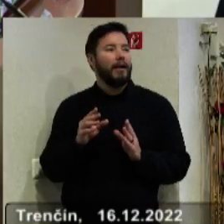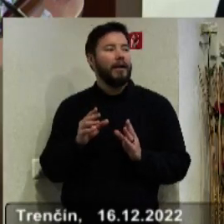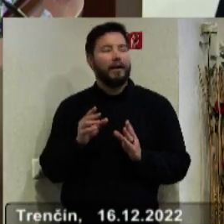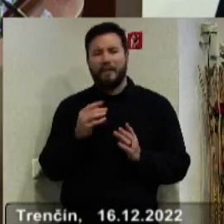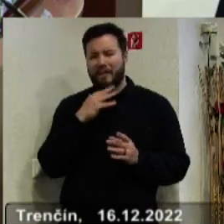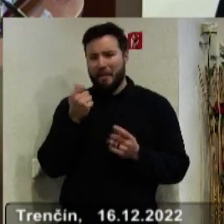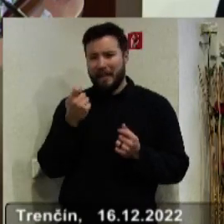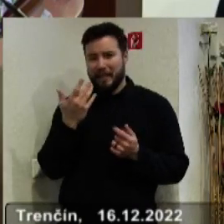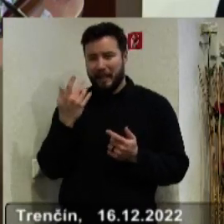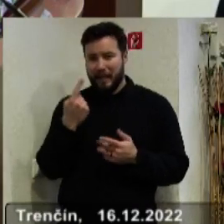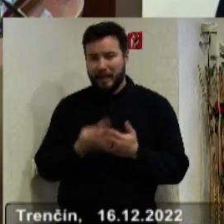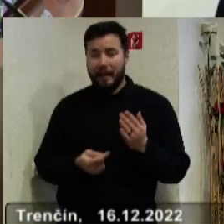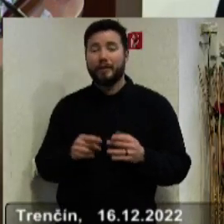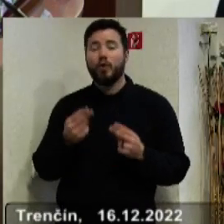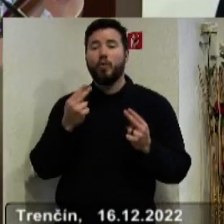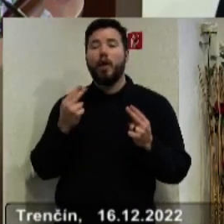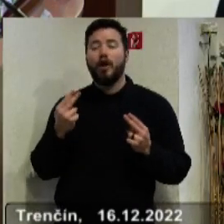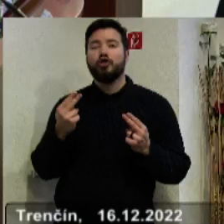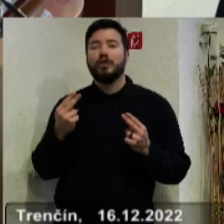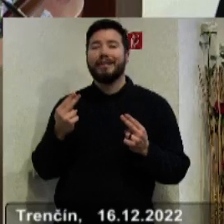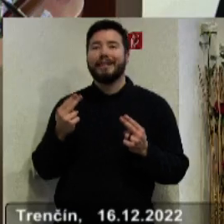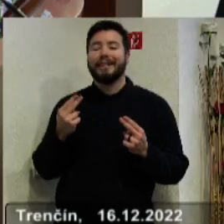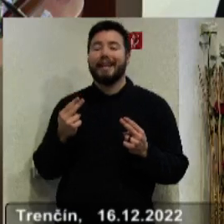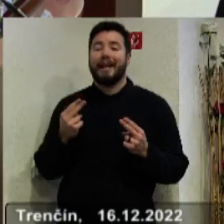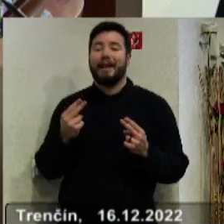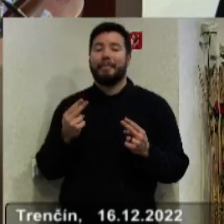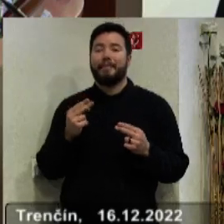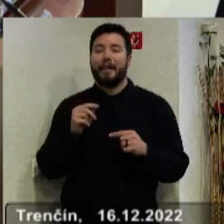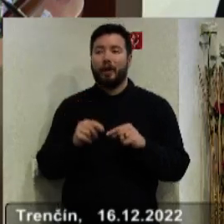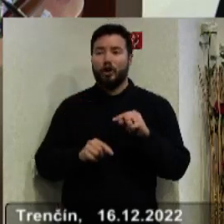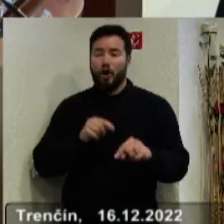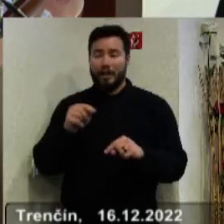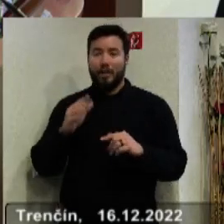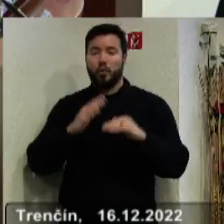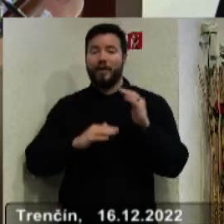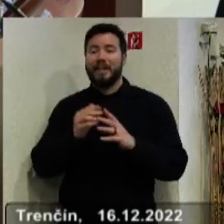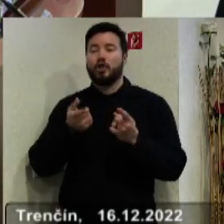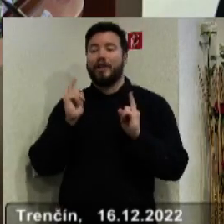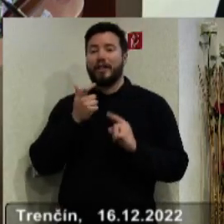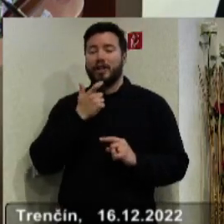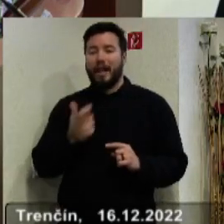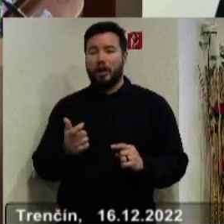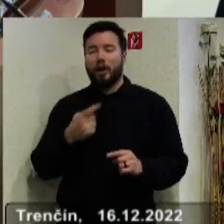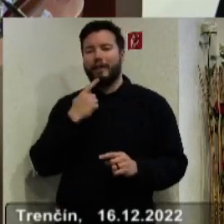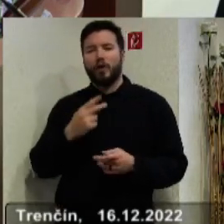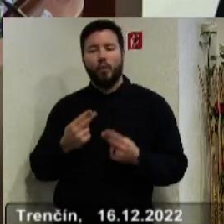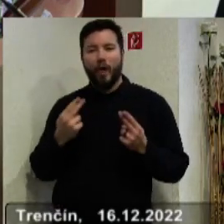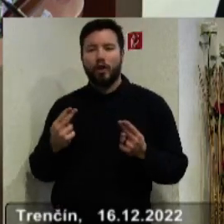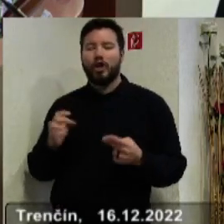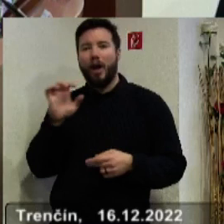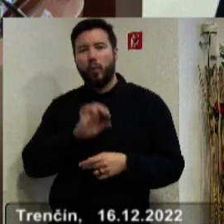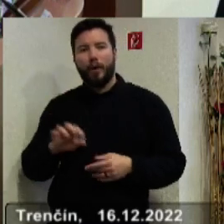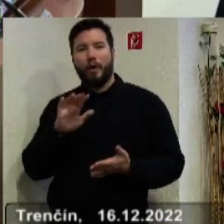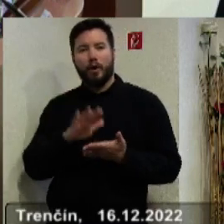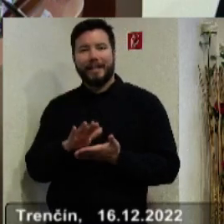Aby sme si dôležité mezniky pohodovania moderného slovenského národa, ktorý začína o sebe hlásať dôležitého zachovania v